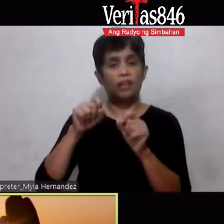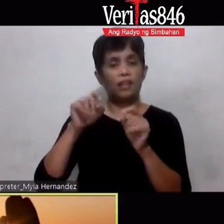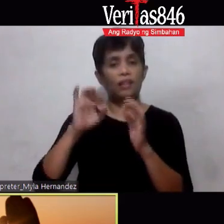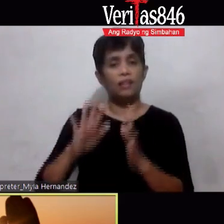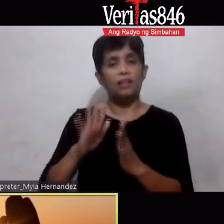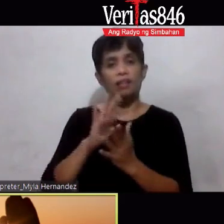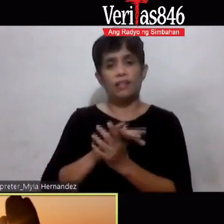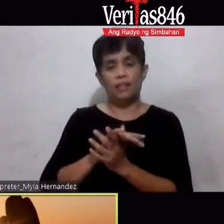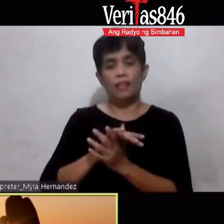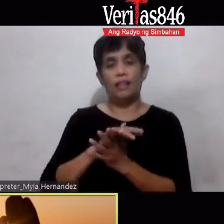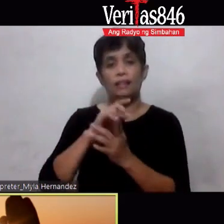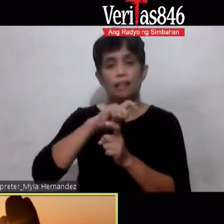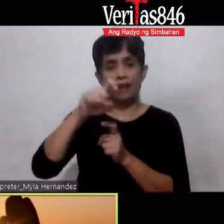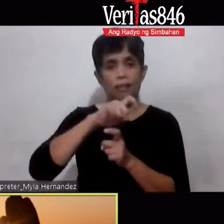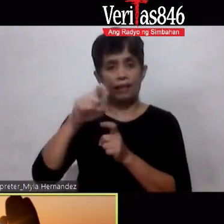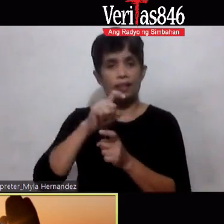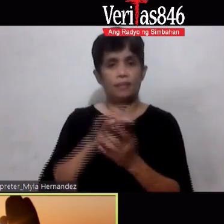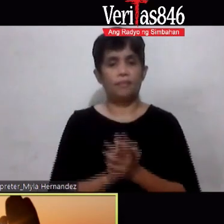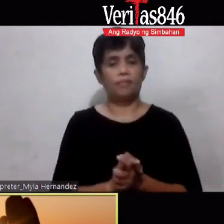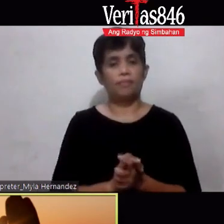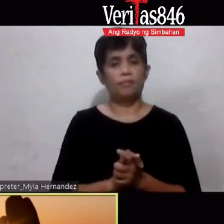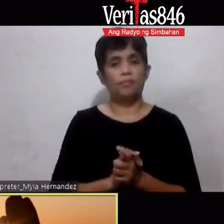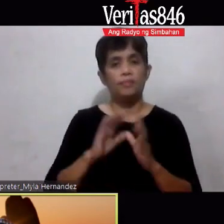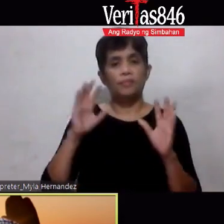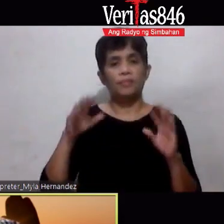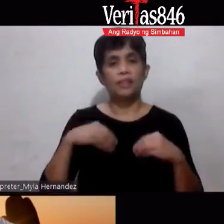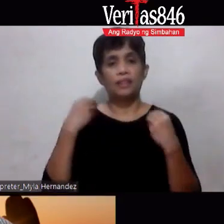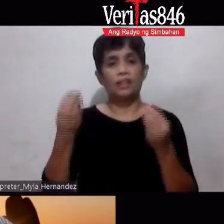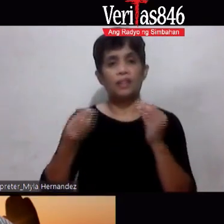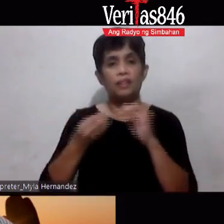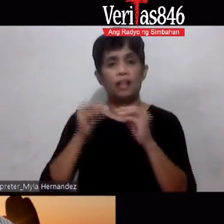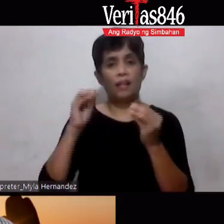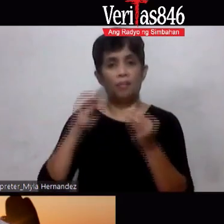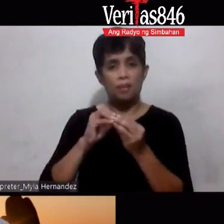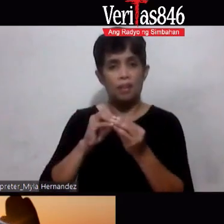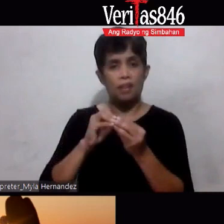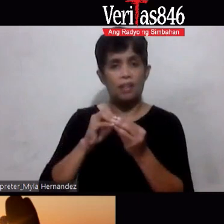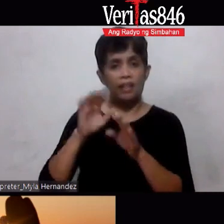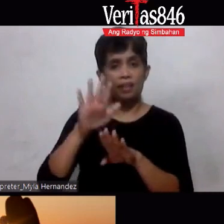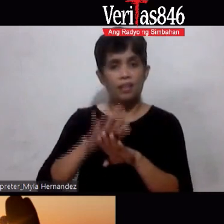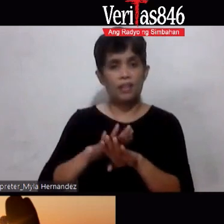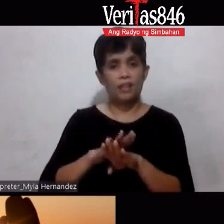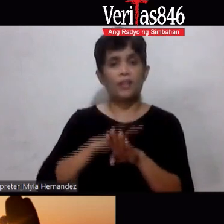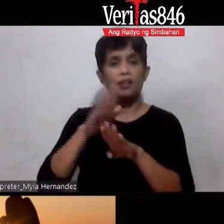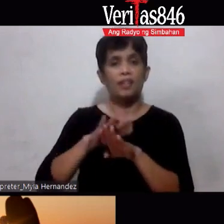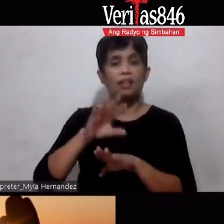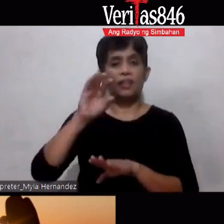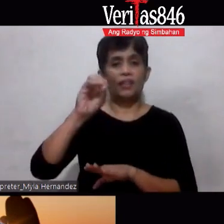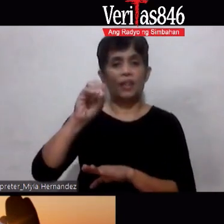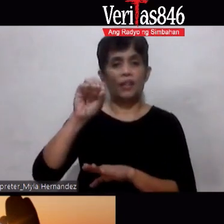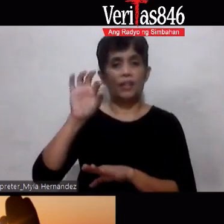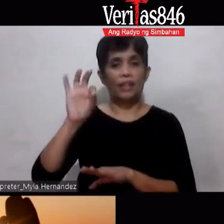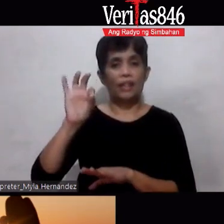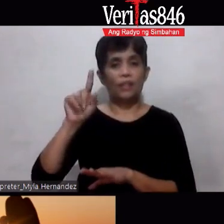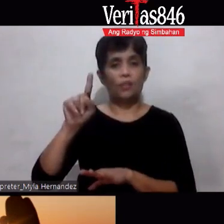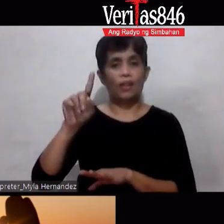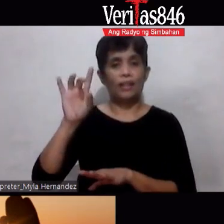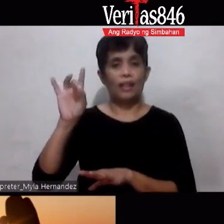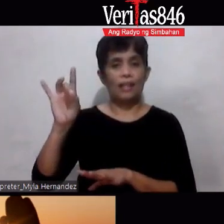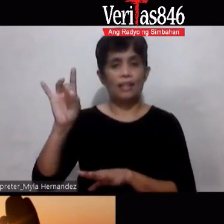benson para sa detalye buddy benson baka gusto mong ibigay yung number mo yes handahan daw ok 0918